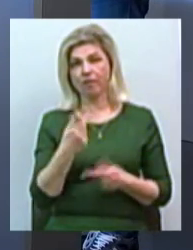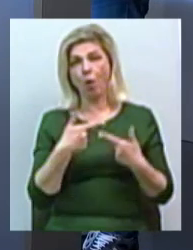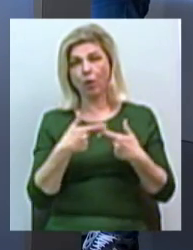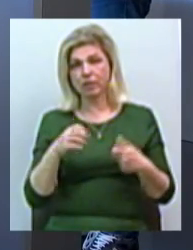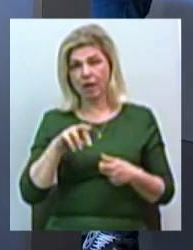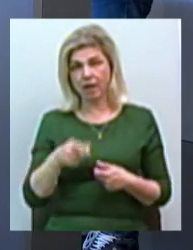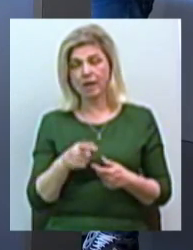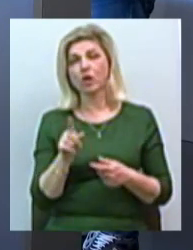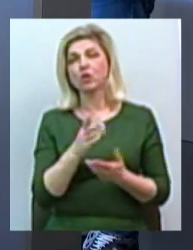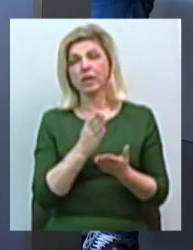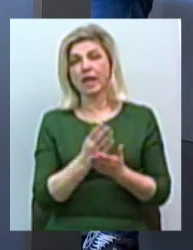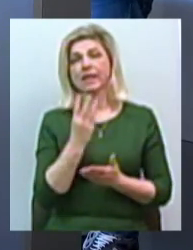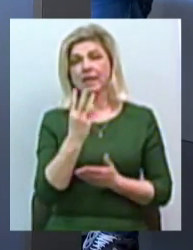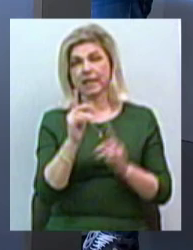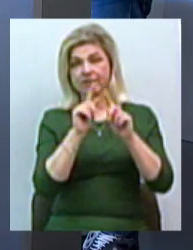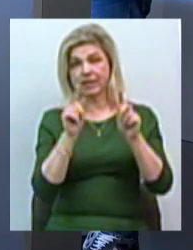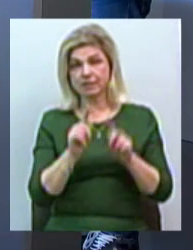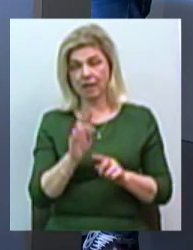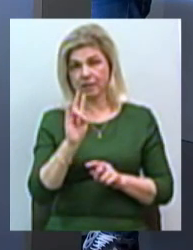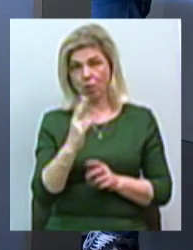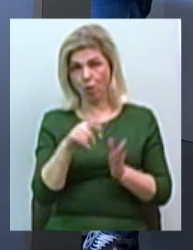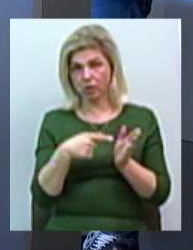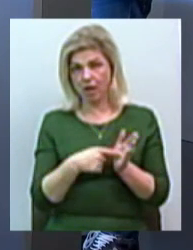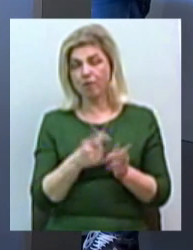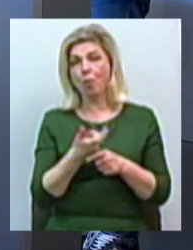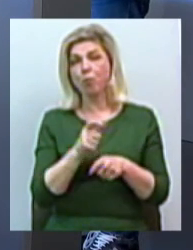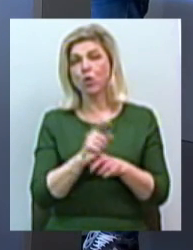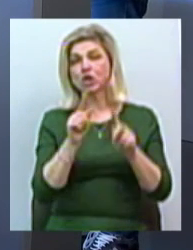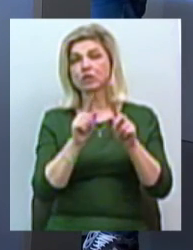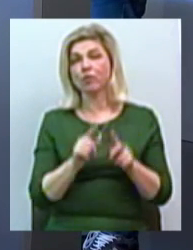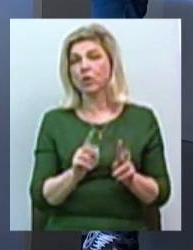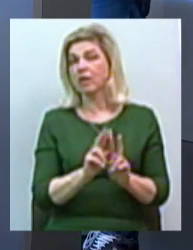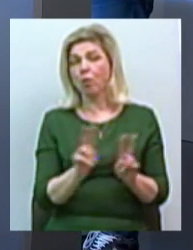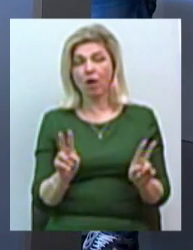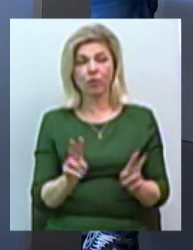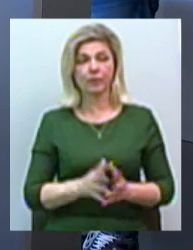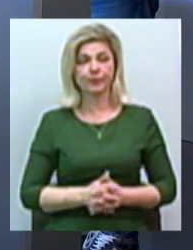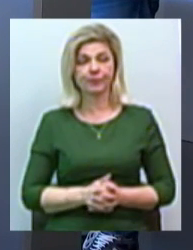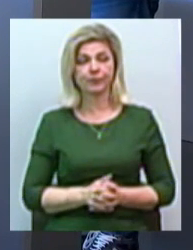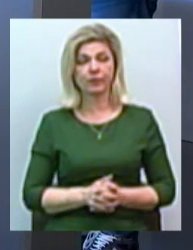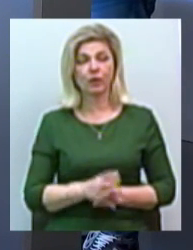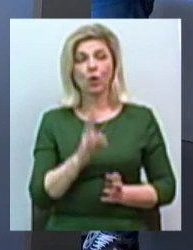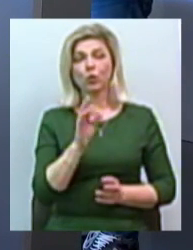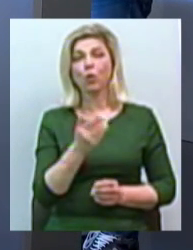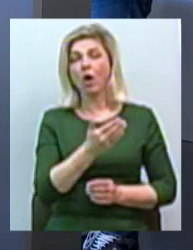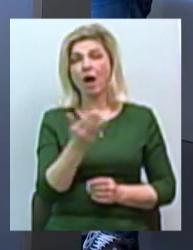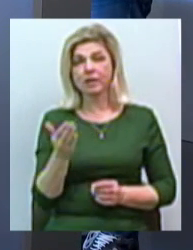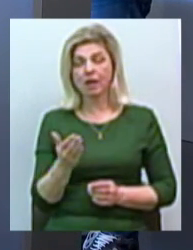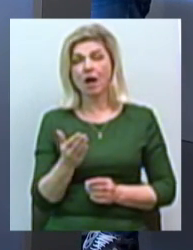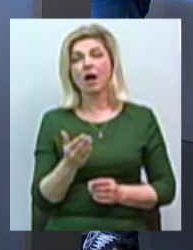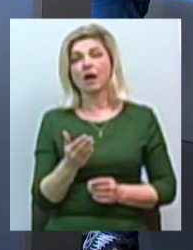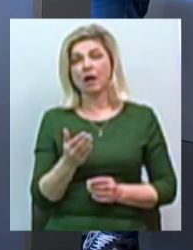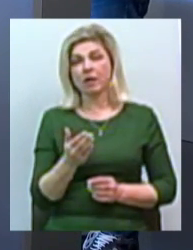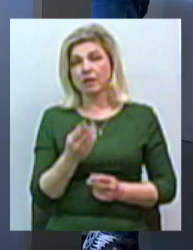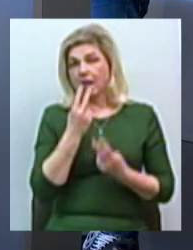які мають 3 зв'зди в Николаїві. Більше зв'зд нет ні у кого, але вони ще не обращались раніше, тому що вони не